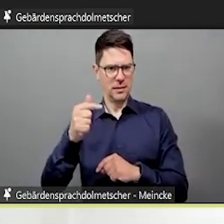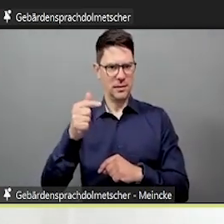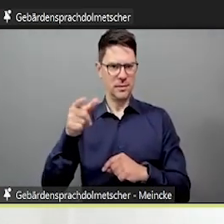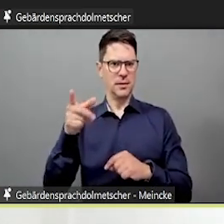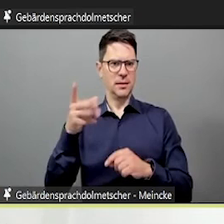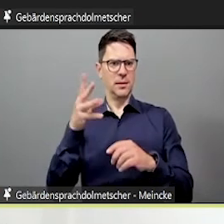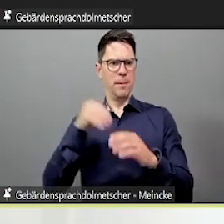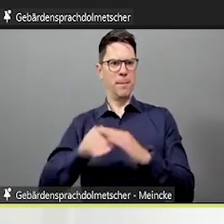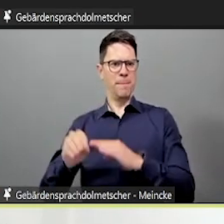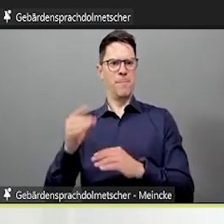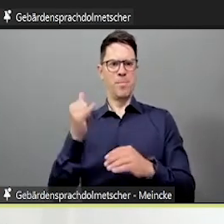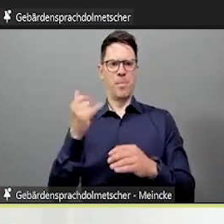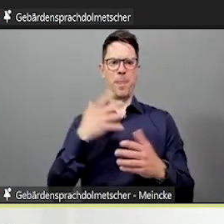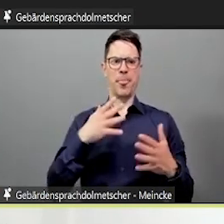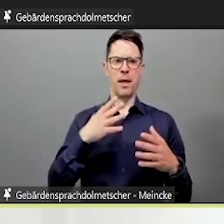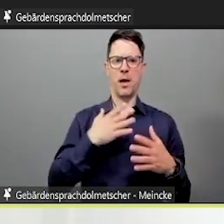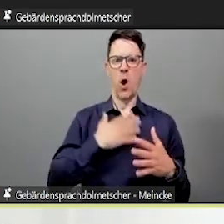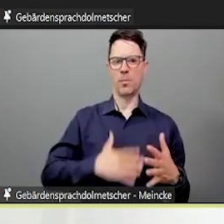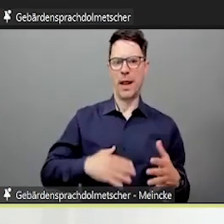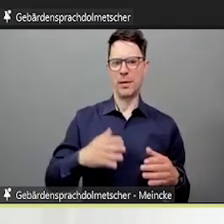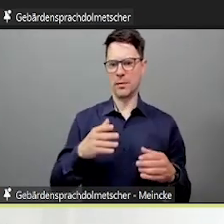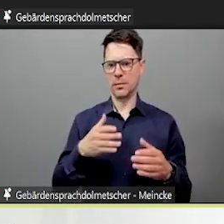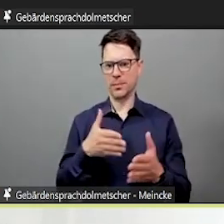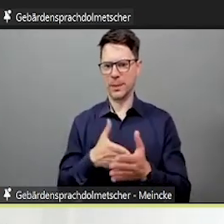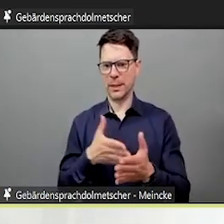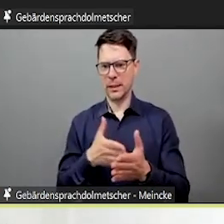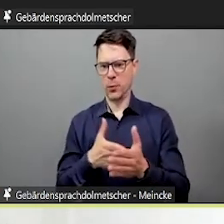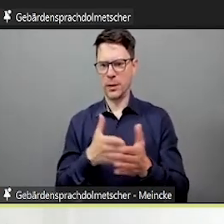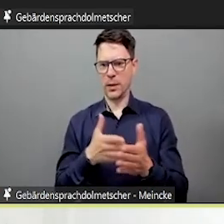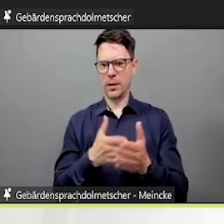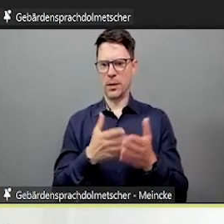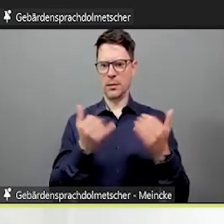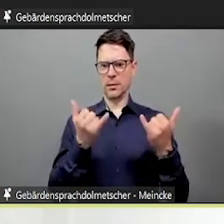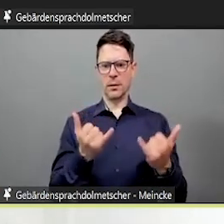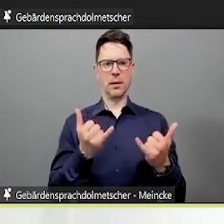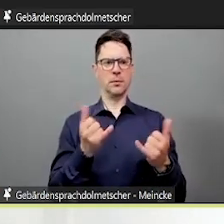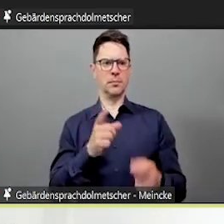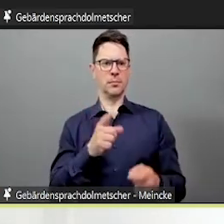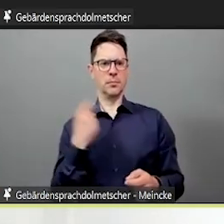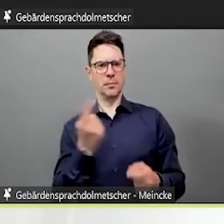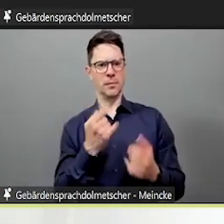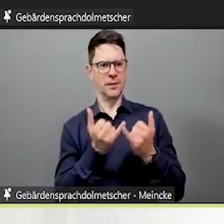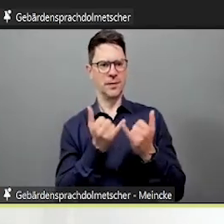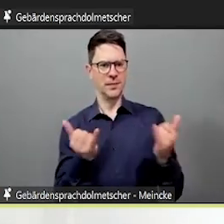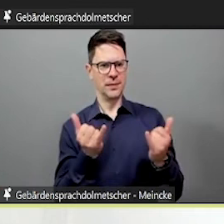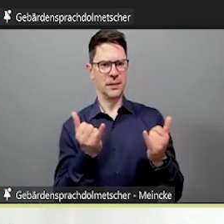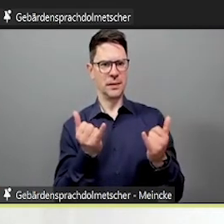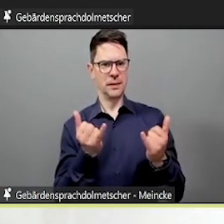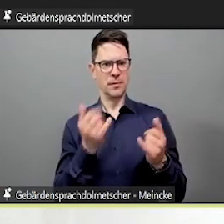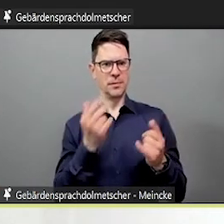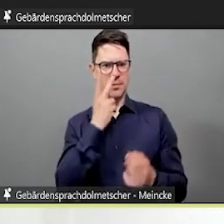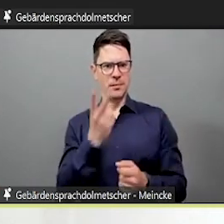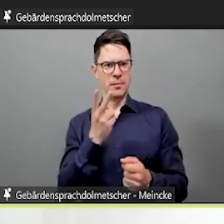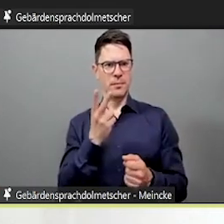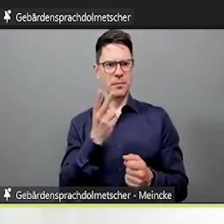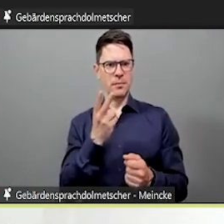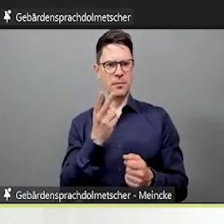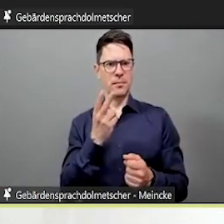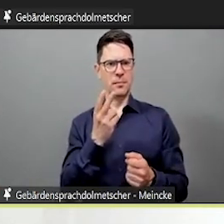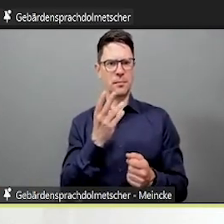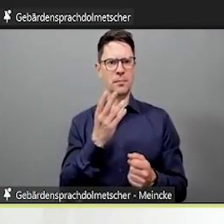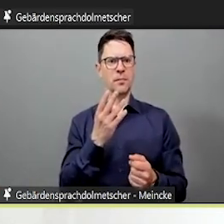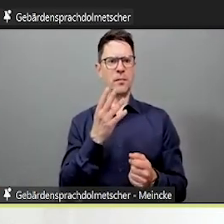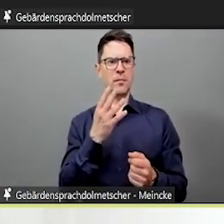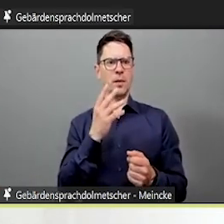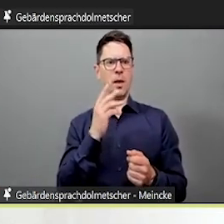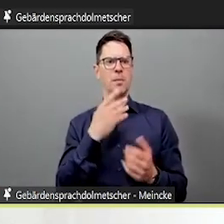das Erheben diklusiver Lernvoraussetzungen bewirkt nicht automatisch ein diklusives Lernklima. Das heißt, wenn Sie es mit einem Fragebogen erheben